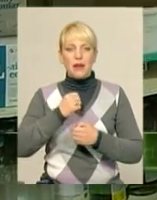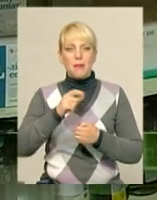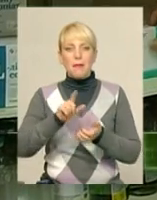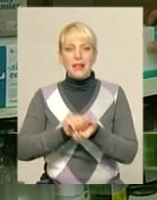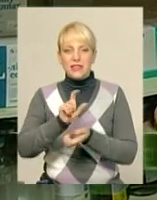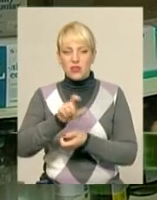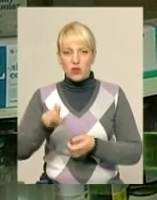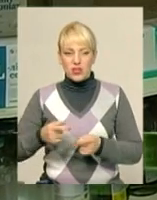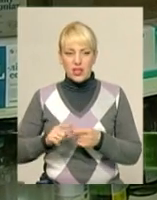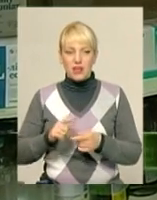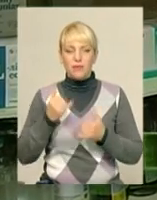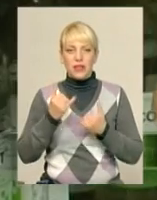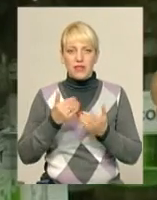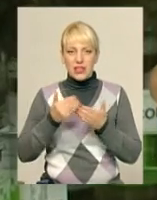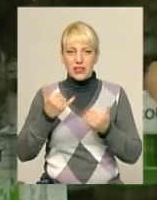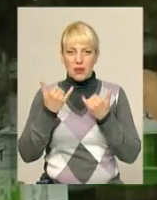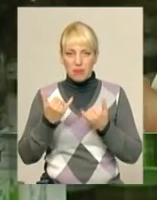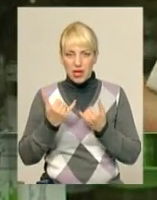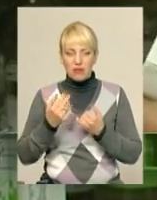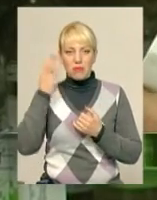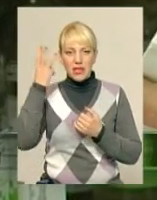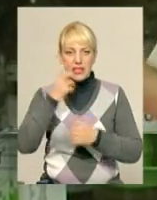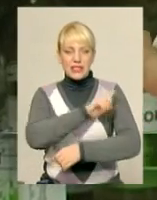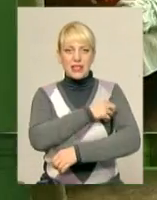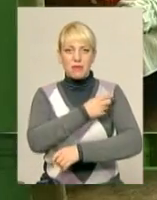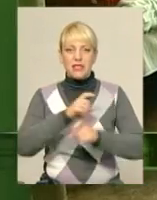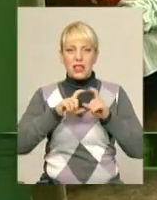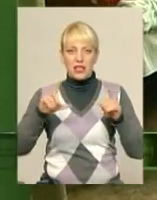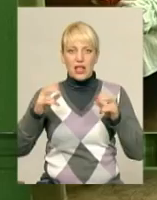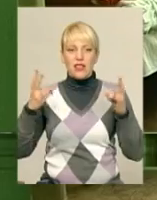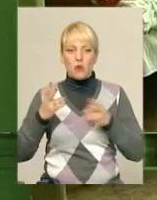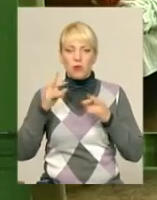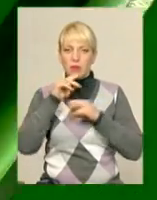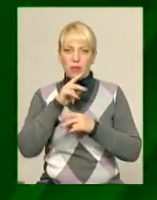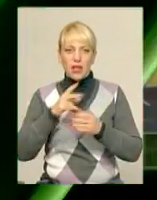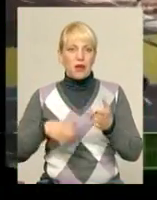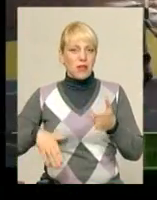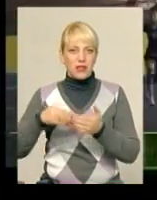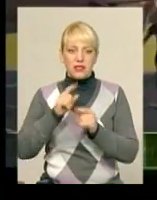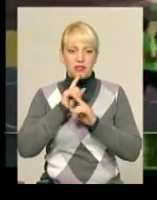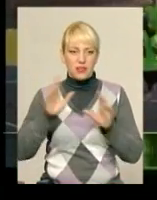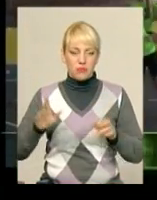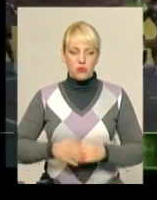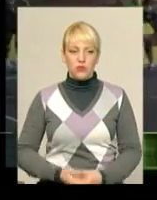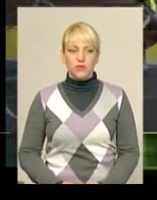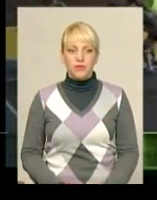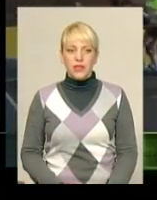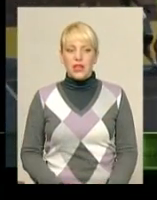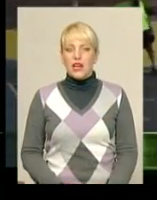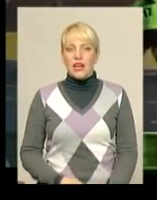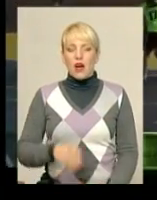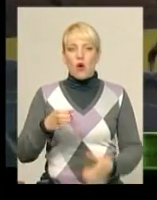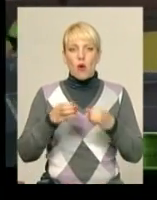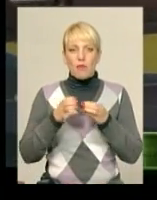відтепер у Хмельницькій міській лікарні за найнеобхідніші препарати пацієнти медзакладу не платитимуть. Про спорт команда «Хмельничанка»